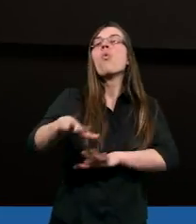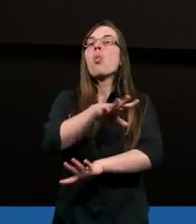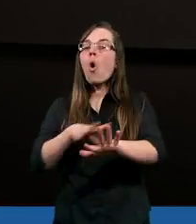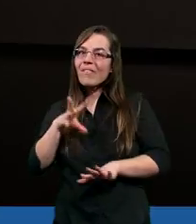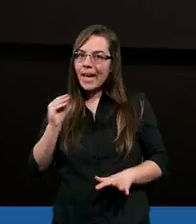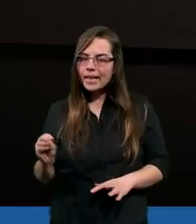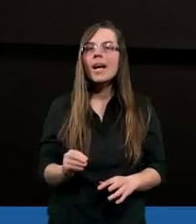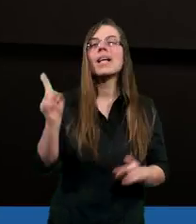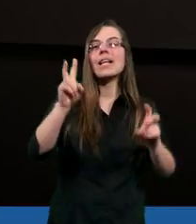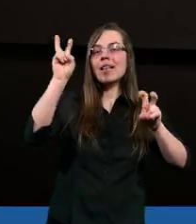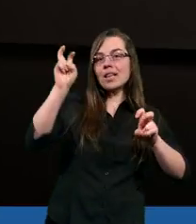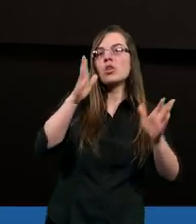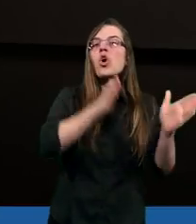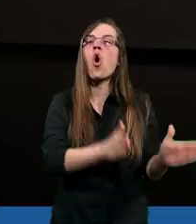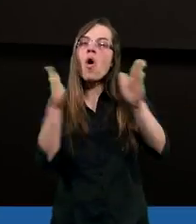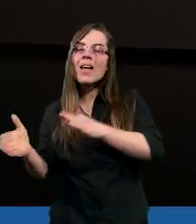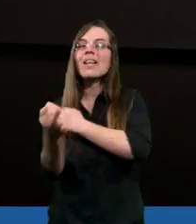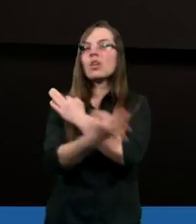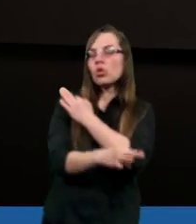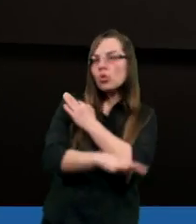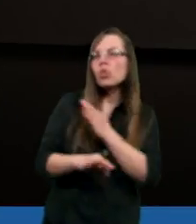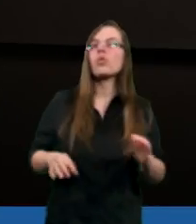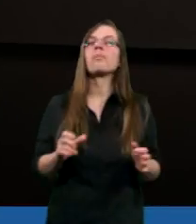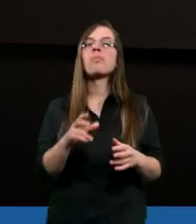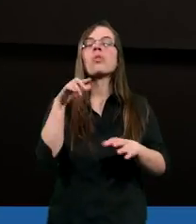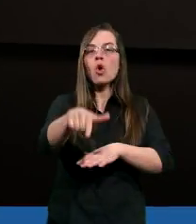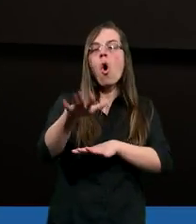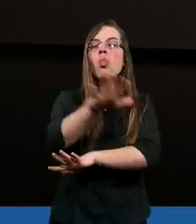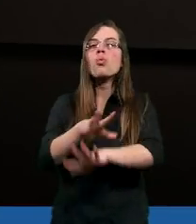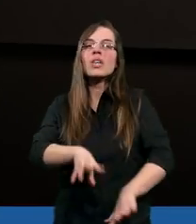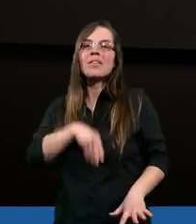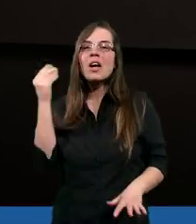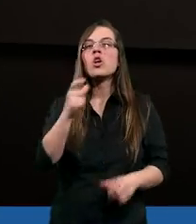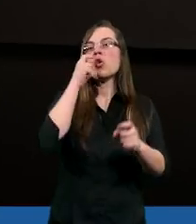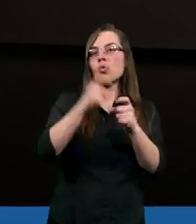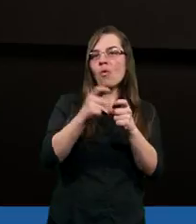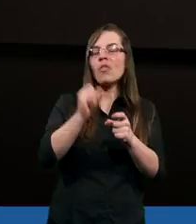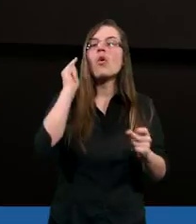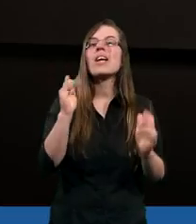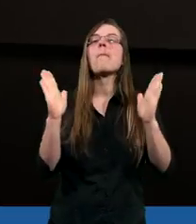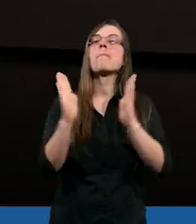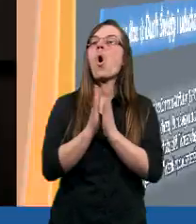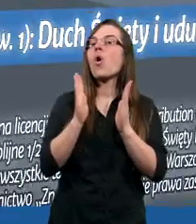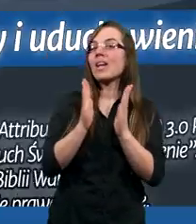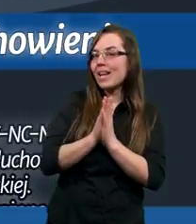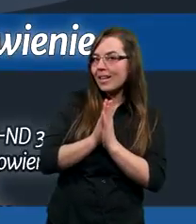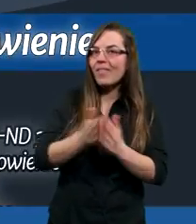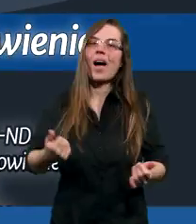Tytuł kolejnego studium to Duch Święty, Słowo i Modlitwa.